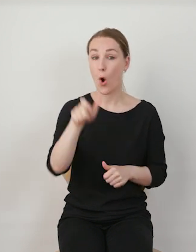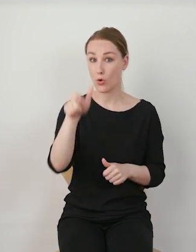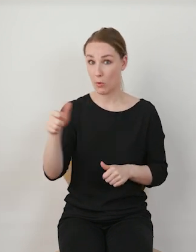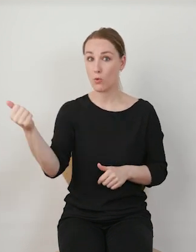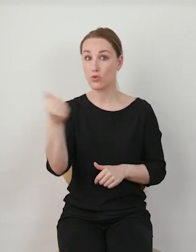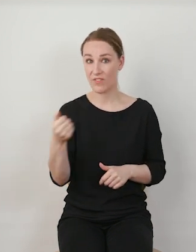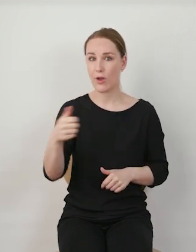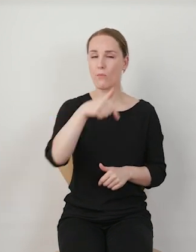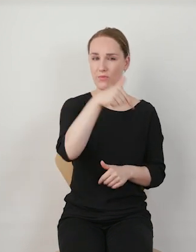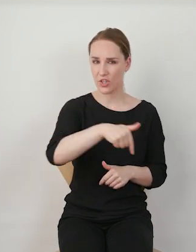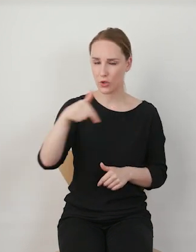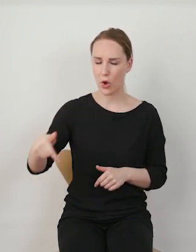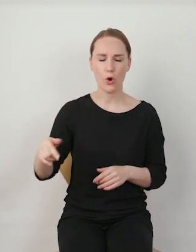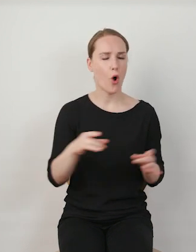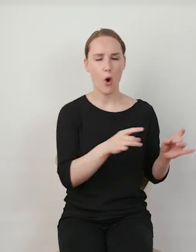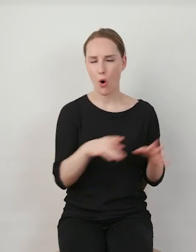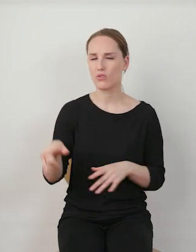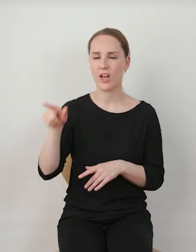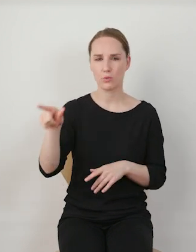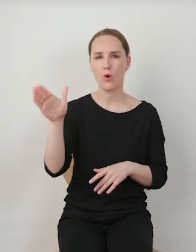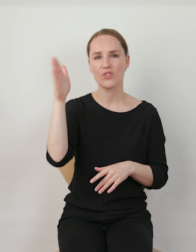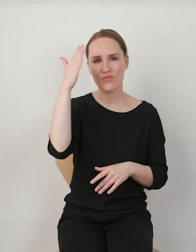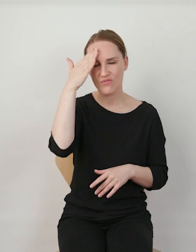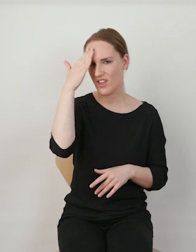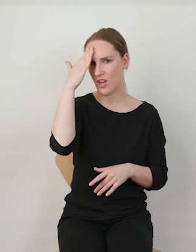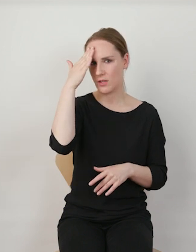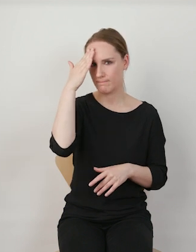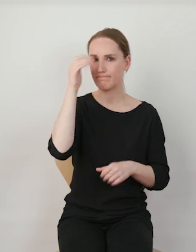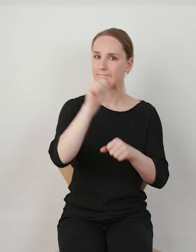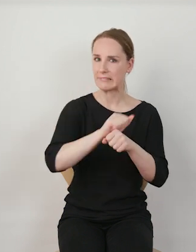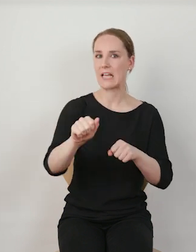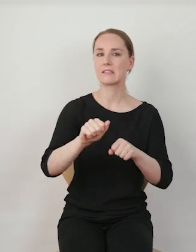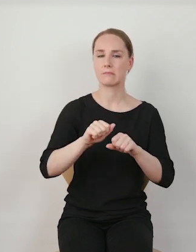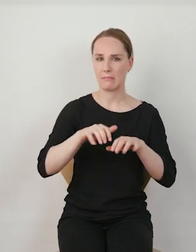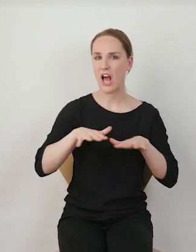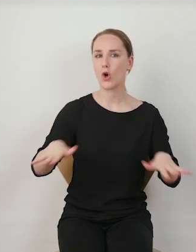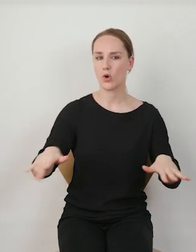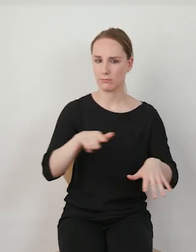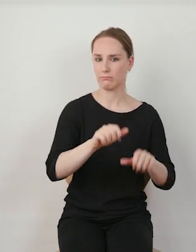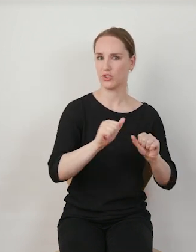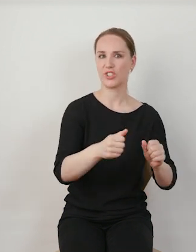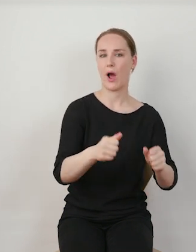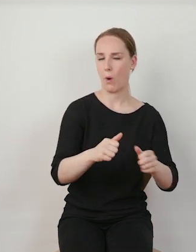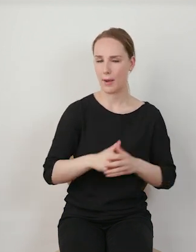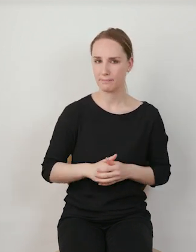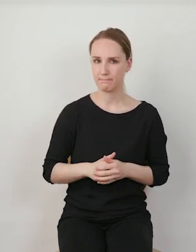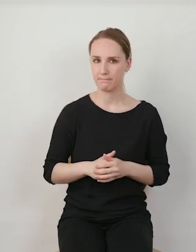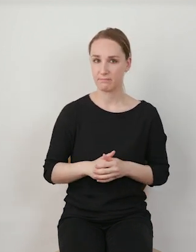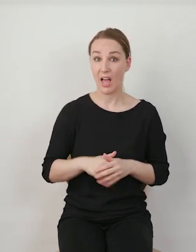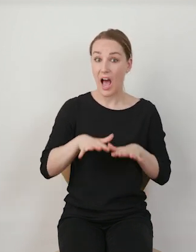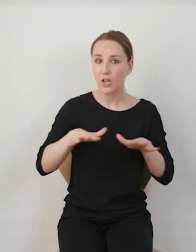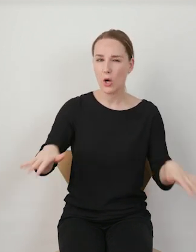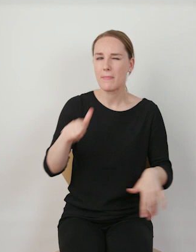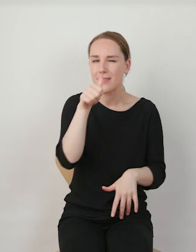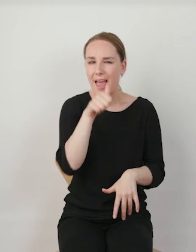TikToka od samego początku wykazywali bardzo wysoką świadomość działania algorytmizacji. Algorytm nie był już